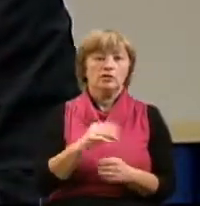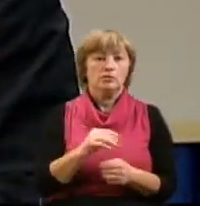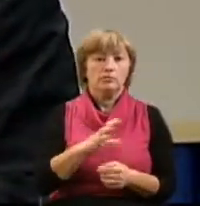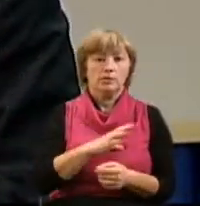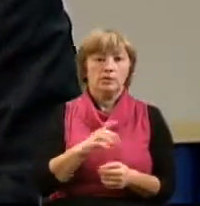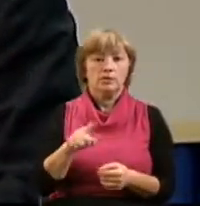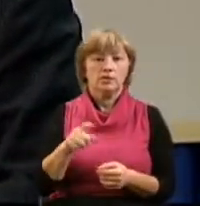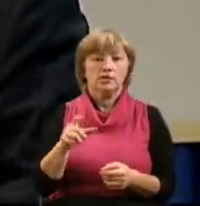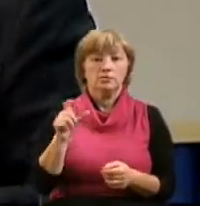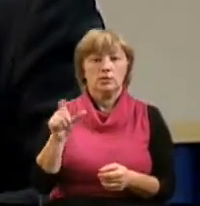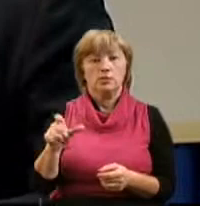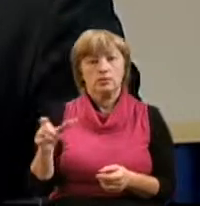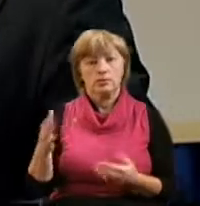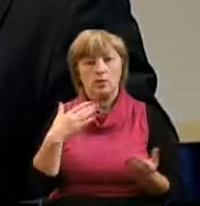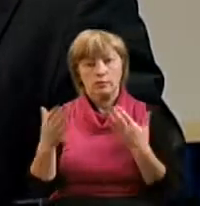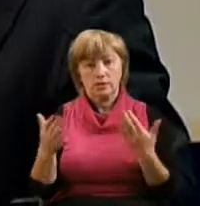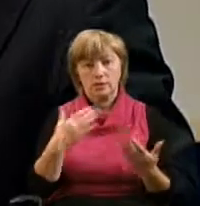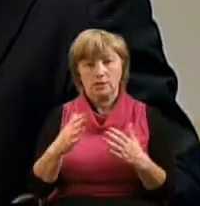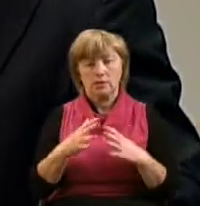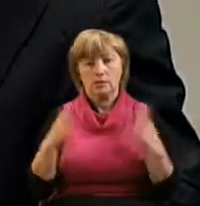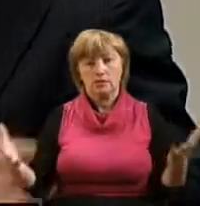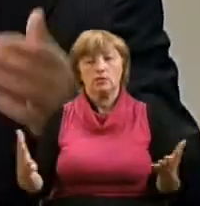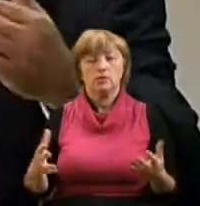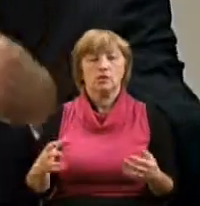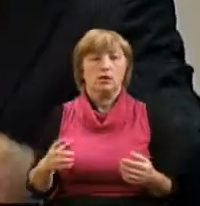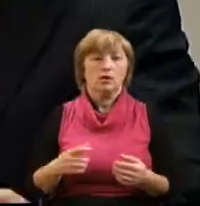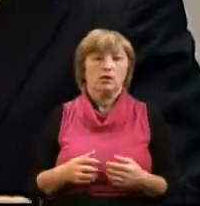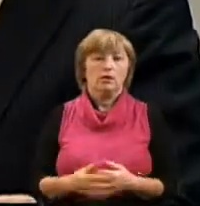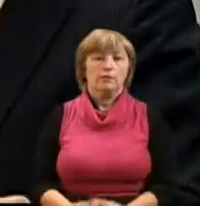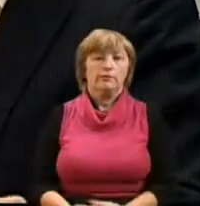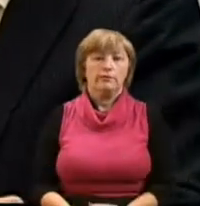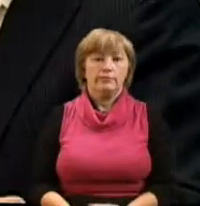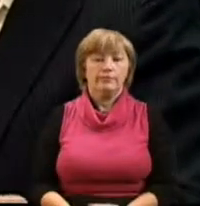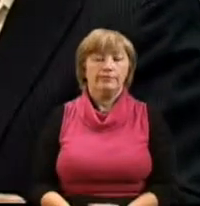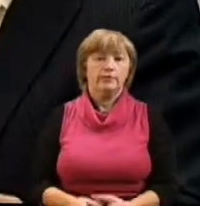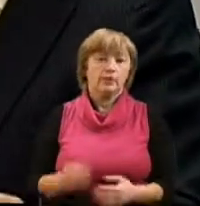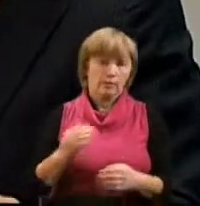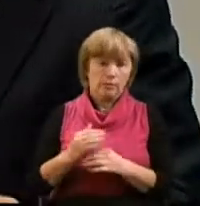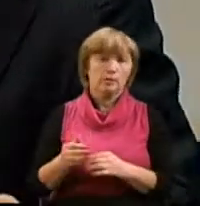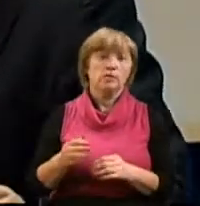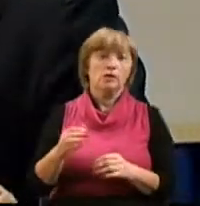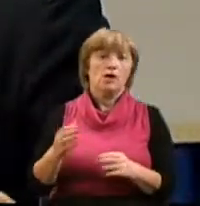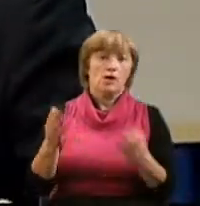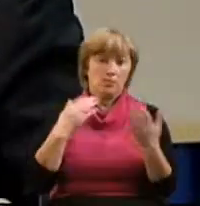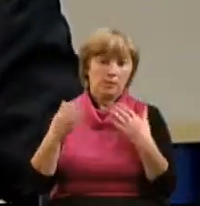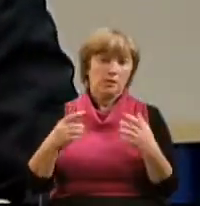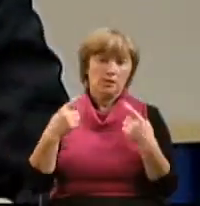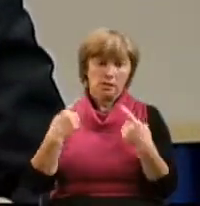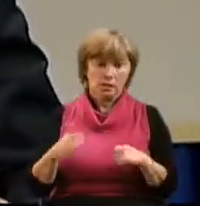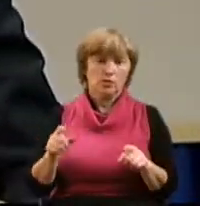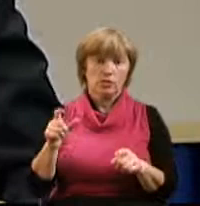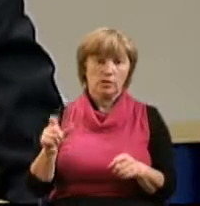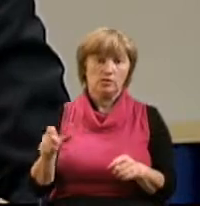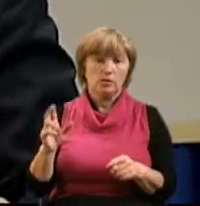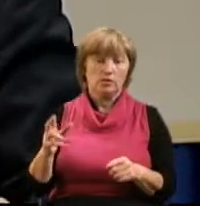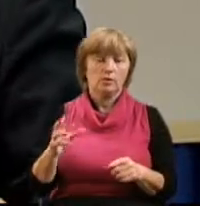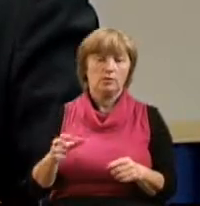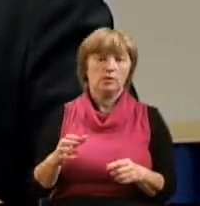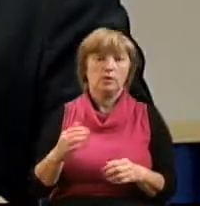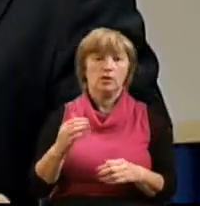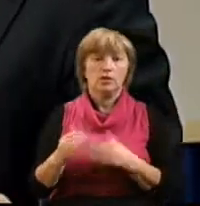с этими людьми. Но потом он, конечно же, общался и с другими, которые ходили